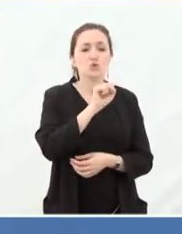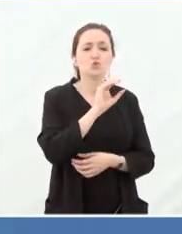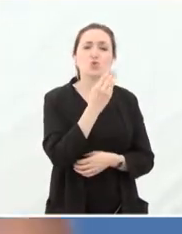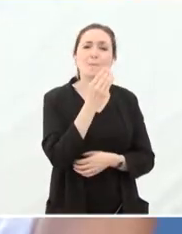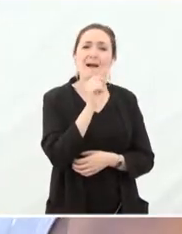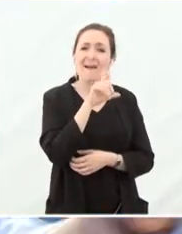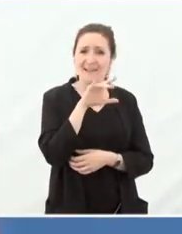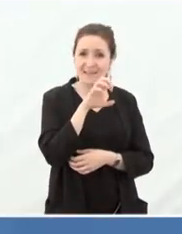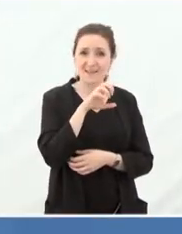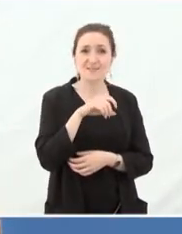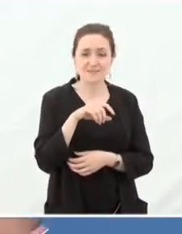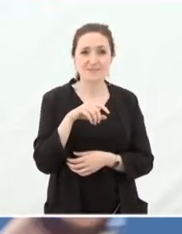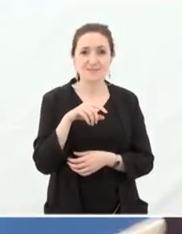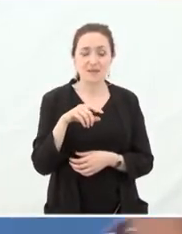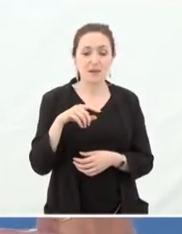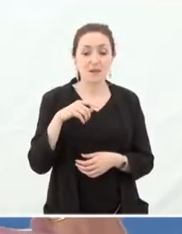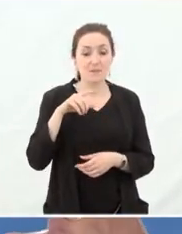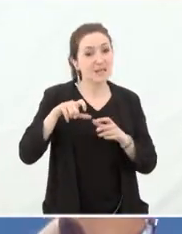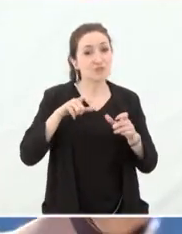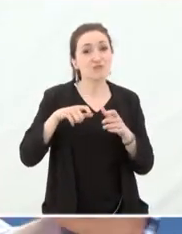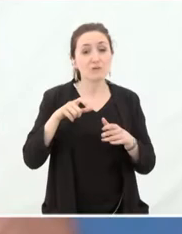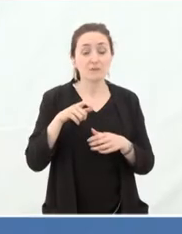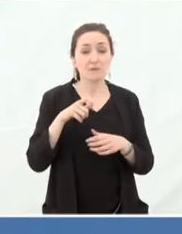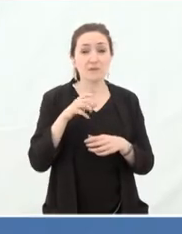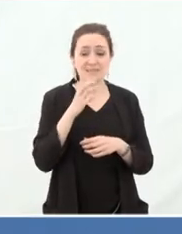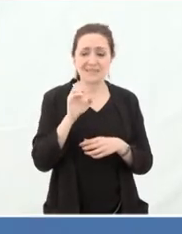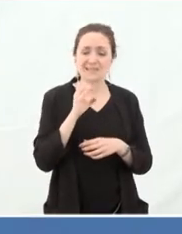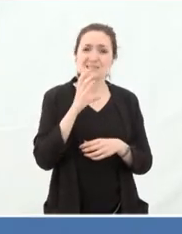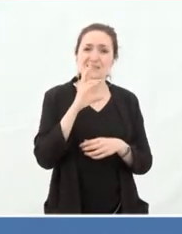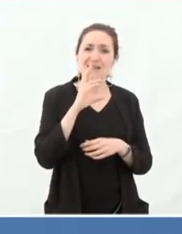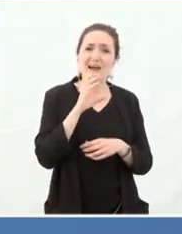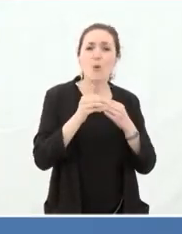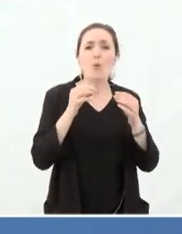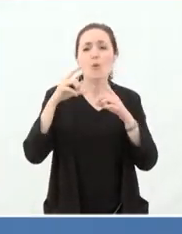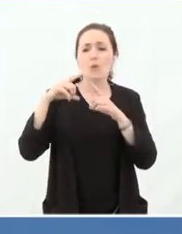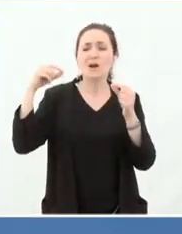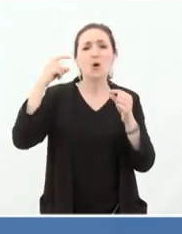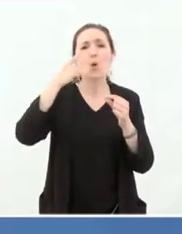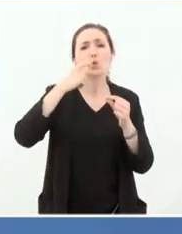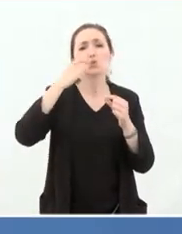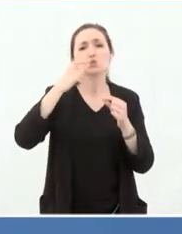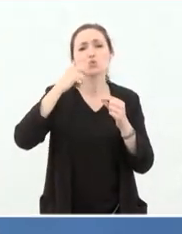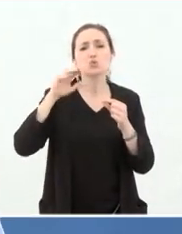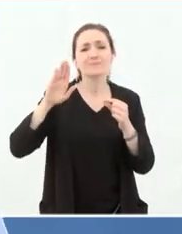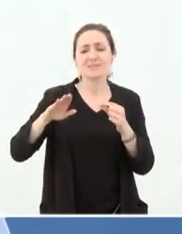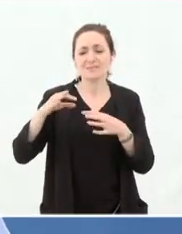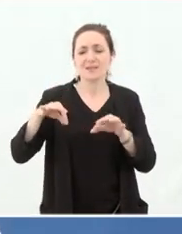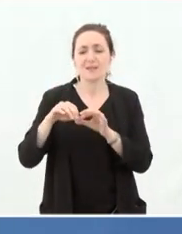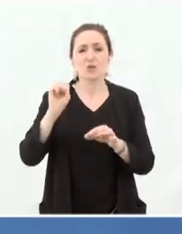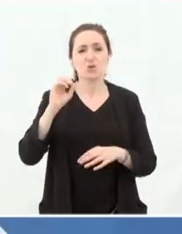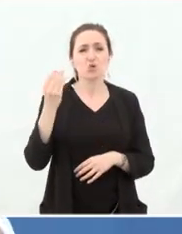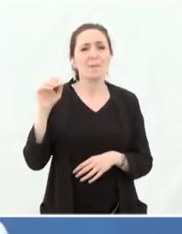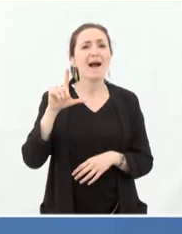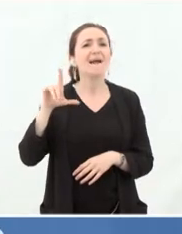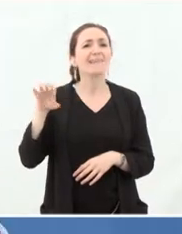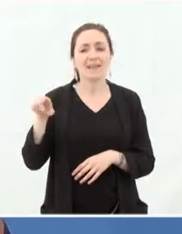en interaction avec mon organisation, le CISR ou le Croissant Rouge somalien par exemple, dans leurs demandes, ils vont nous